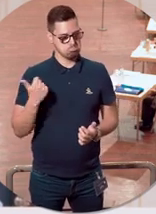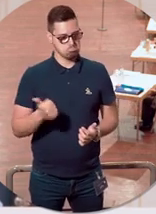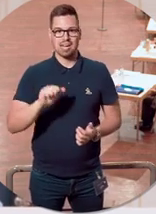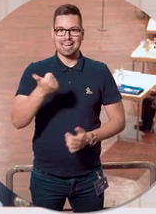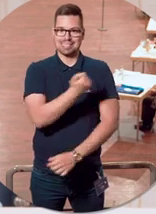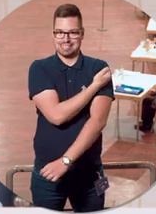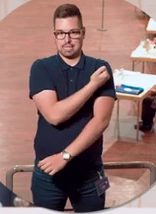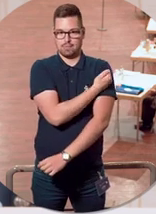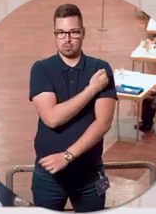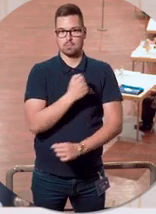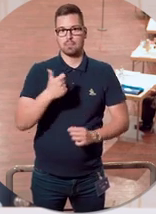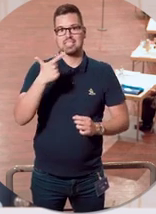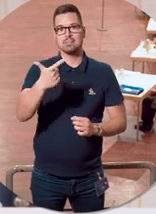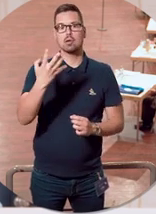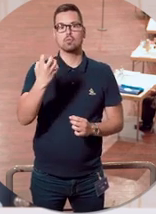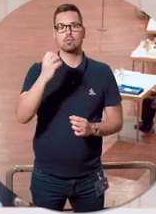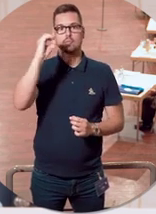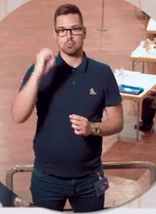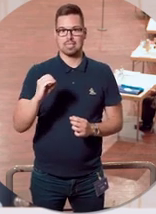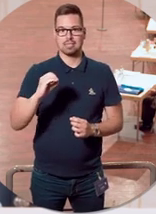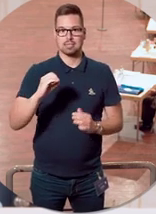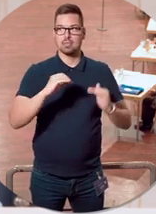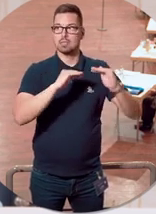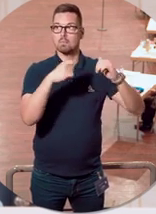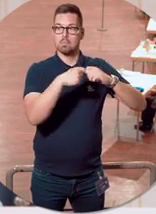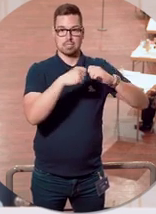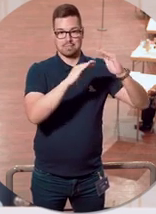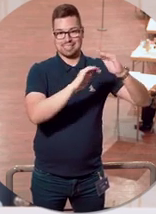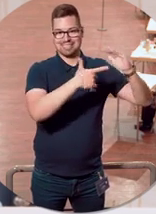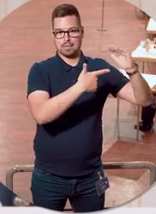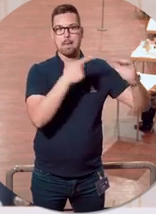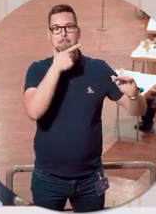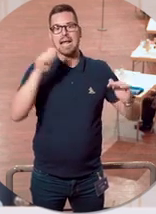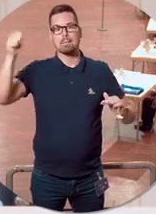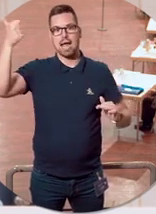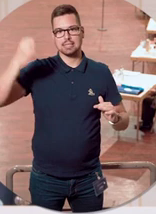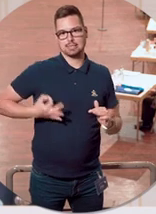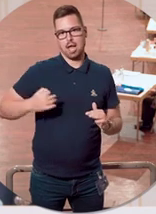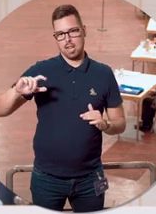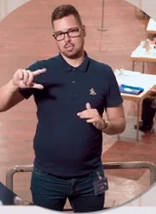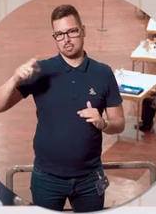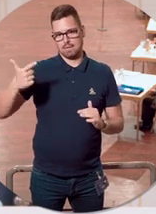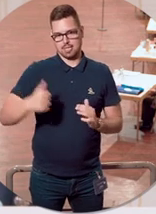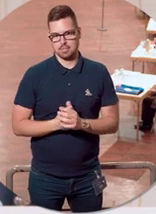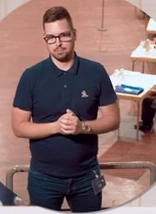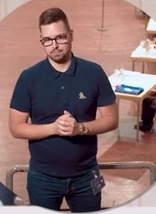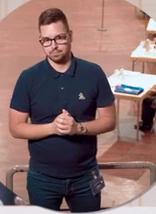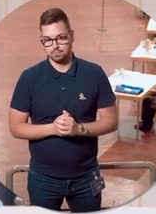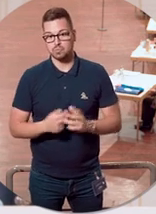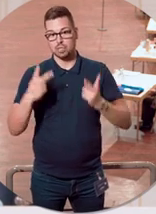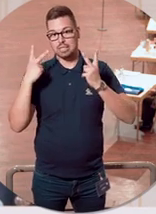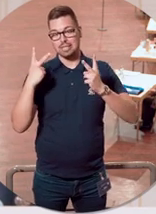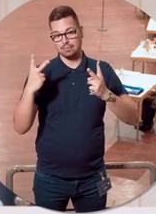Erstimpfungen liegen wir mit über 52 Prozent bundesweit auf Platz zwei hinter Bremen. Bei den Zweitimpfungen, und das ist ja ganz aktuell der